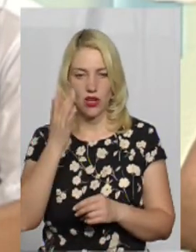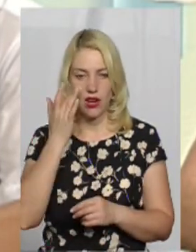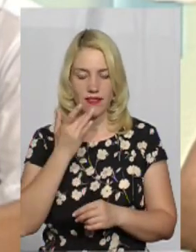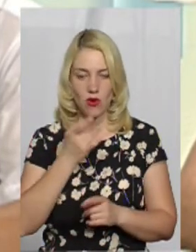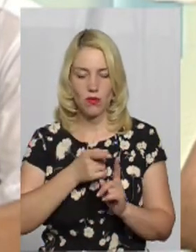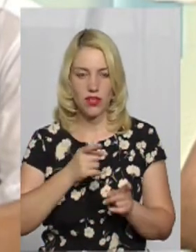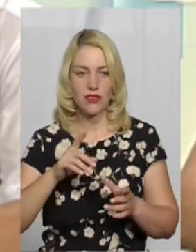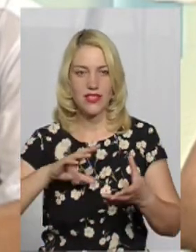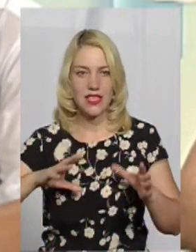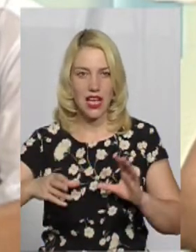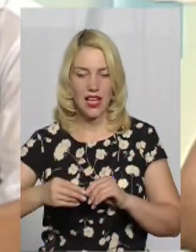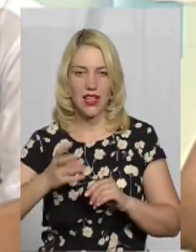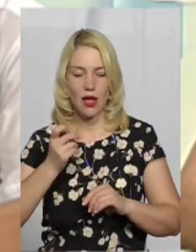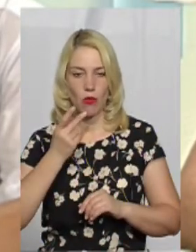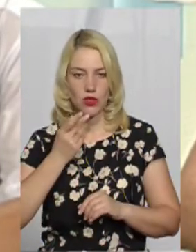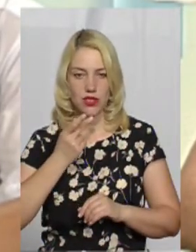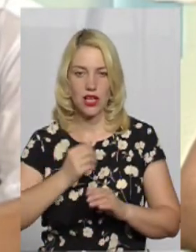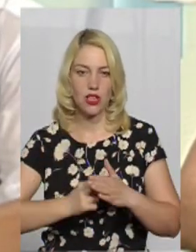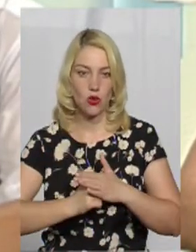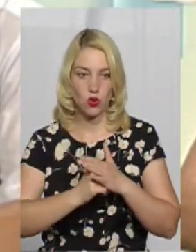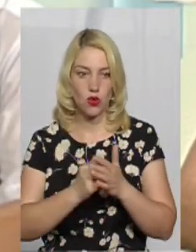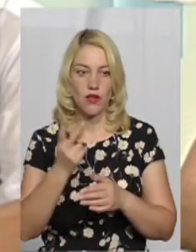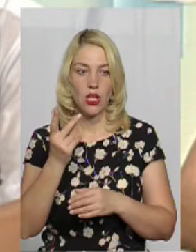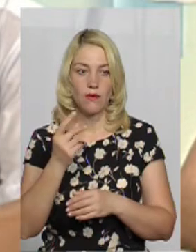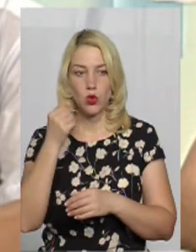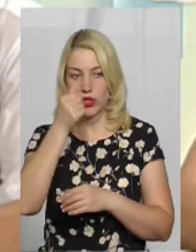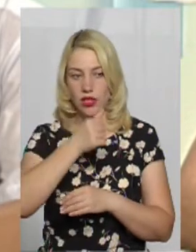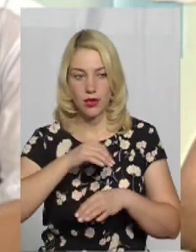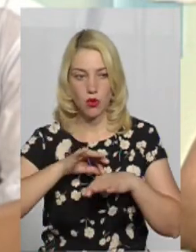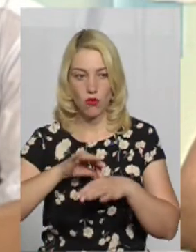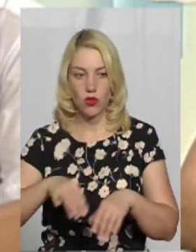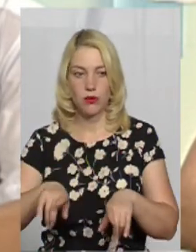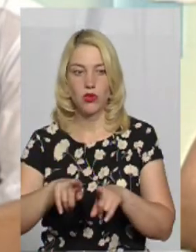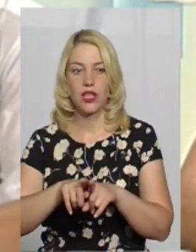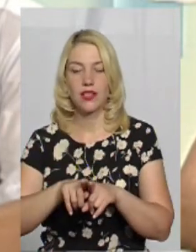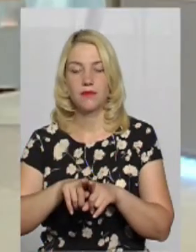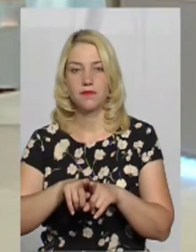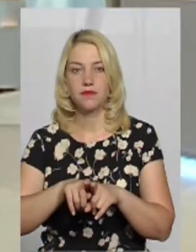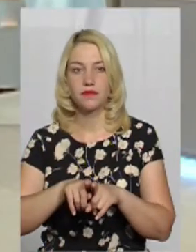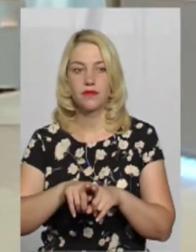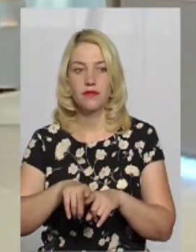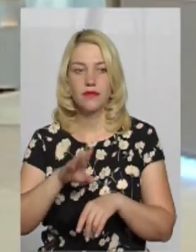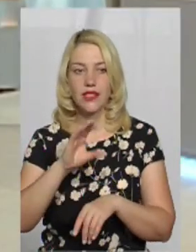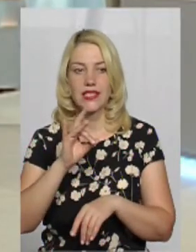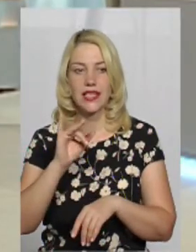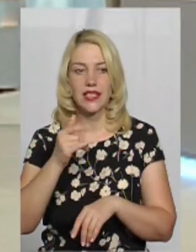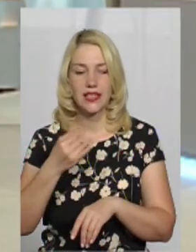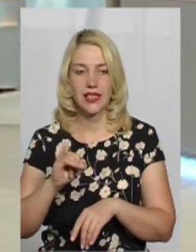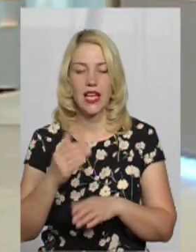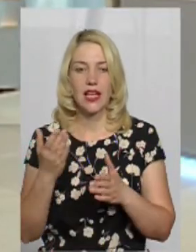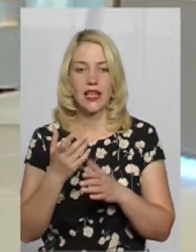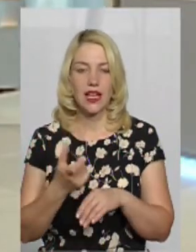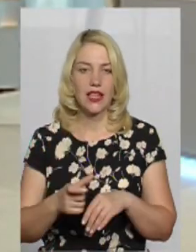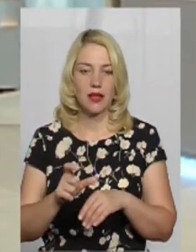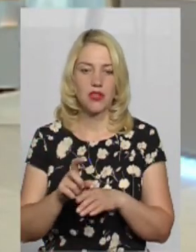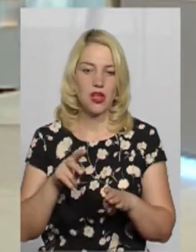періоду. Взагалі, на постійній основі, круглий рік проводимо такі ремонти. Дмитрий Сергійов, яке